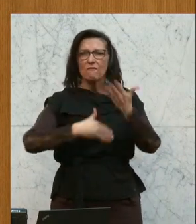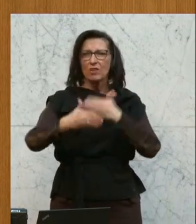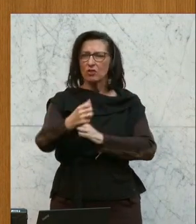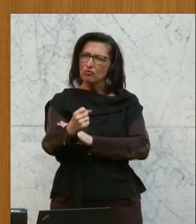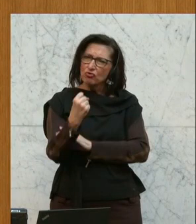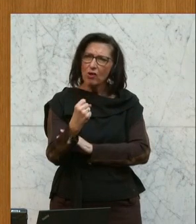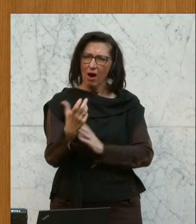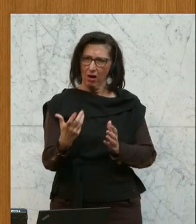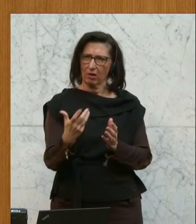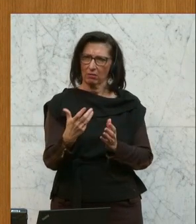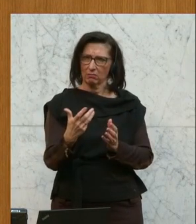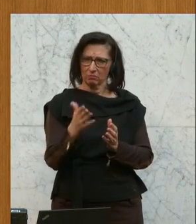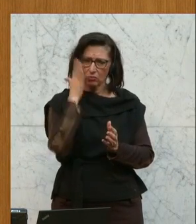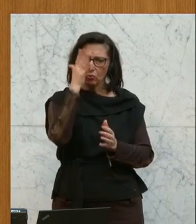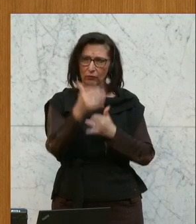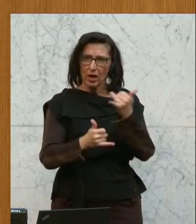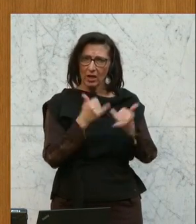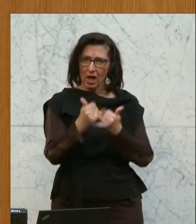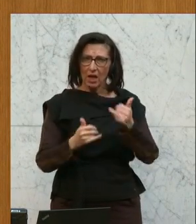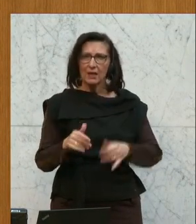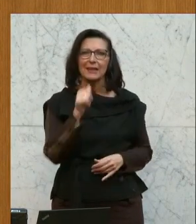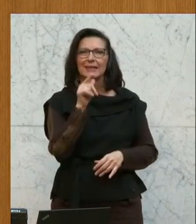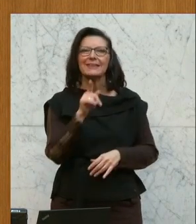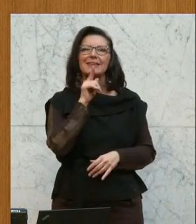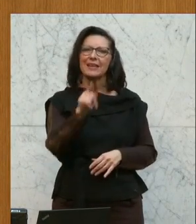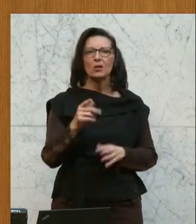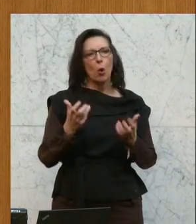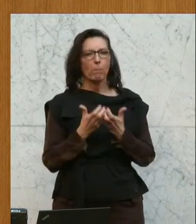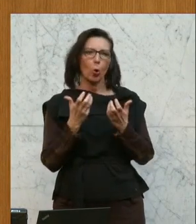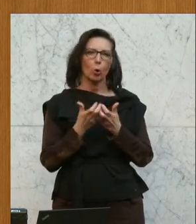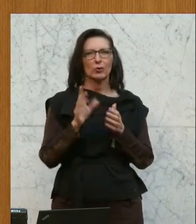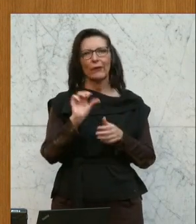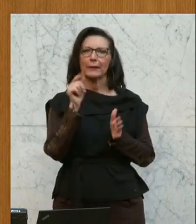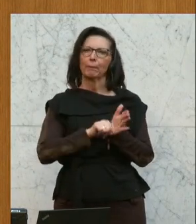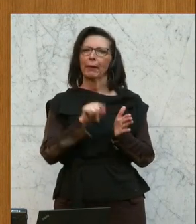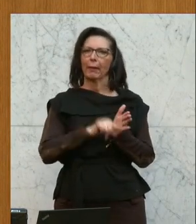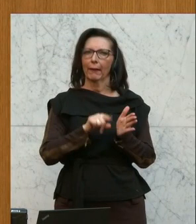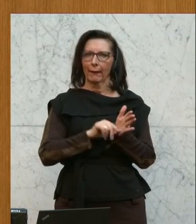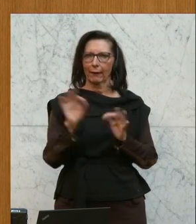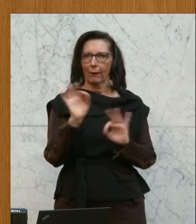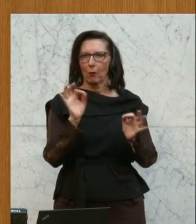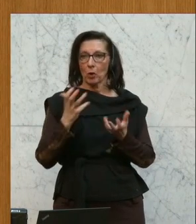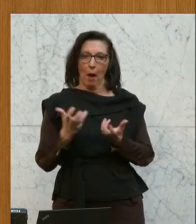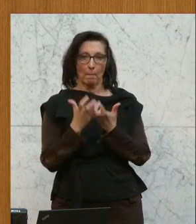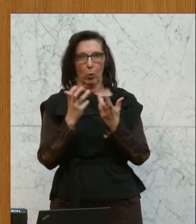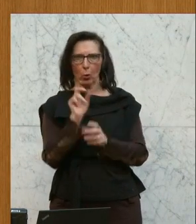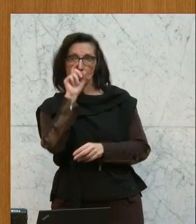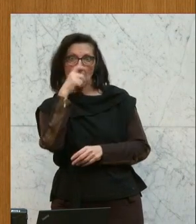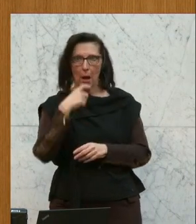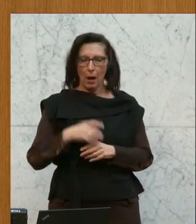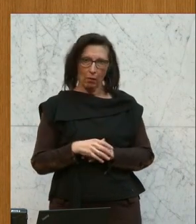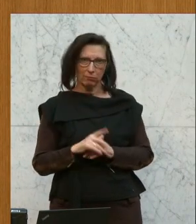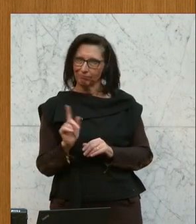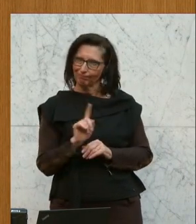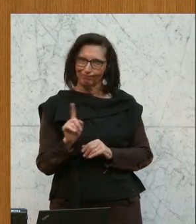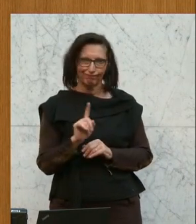in den kommenden Jahren wird sich nicht mehr nur um die billigsten Produktionsprozesse oder die ausgefeiltesten Produkte festmachen. Sie